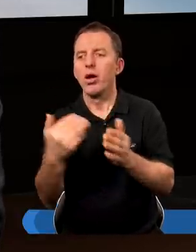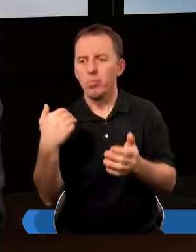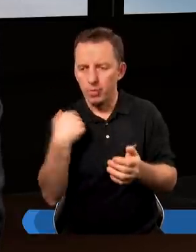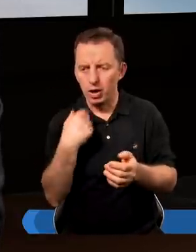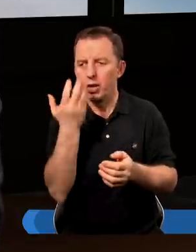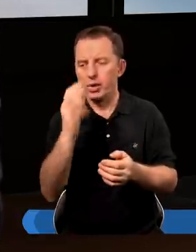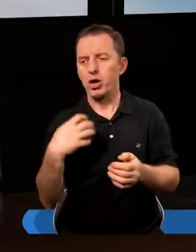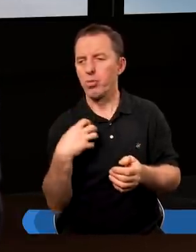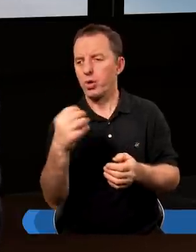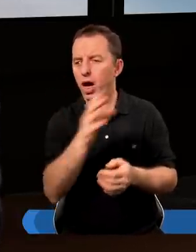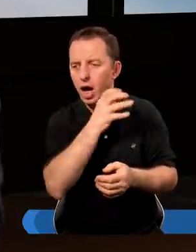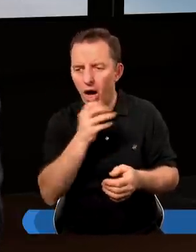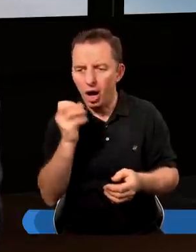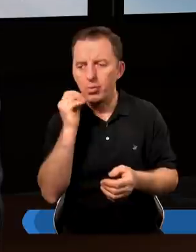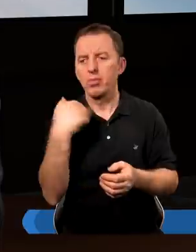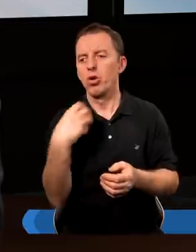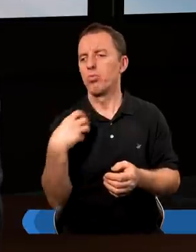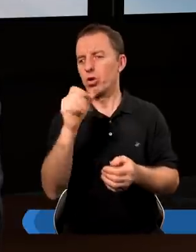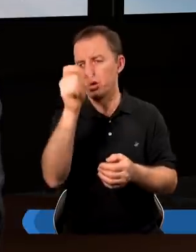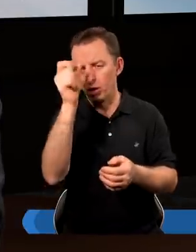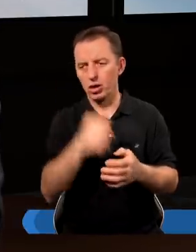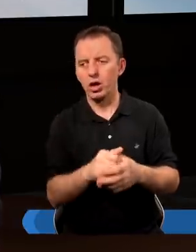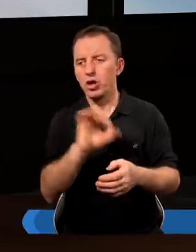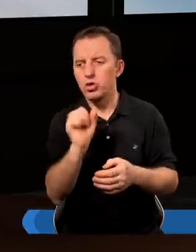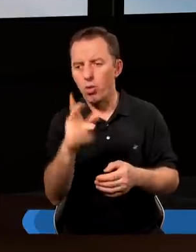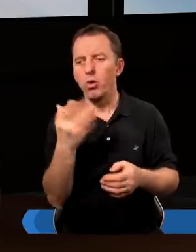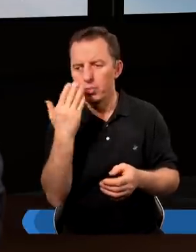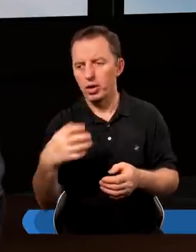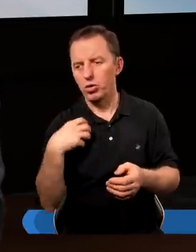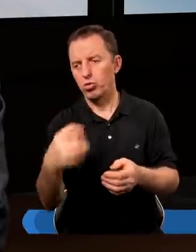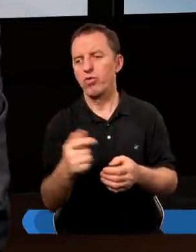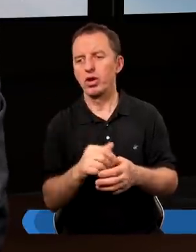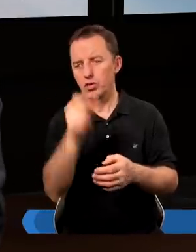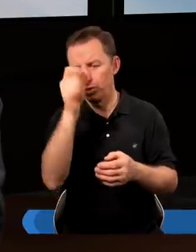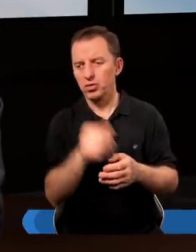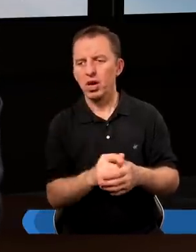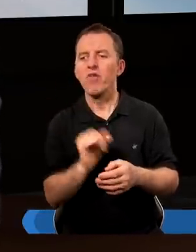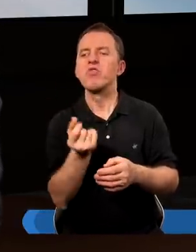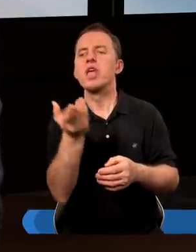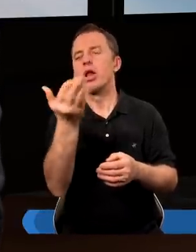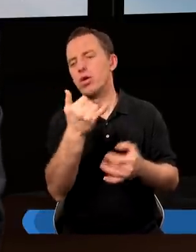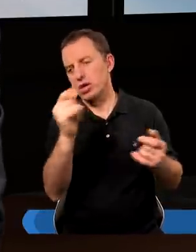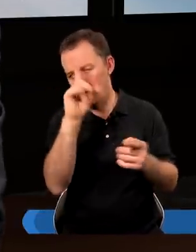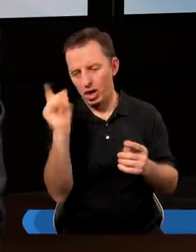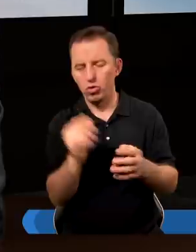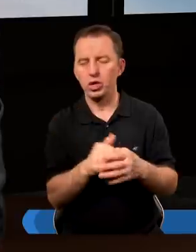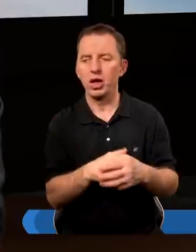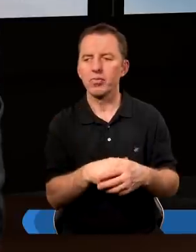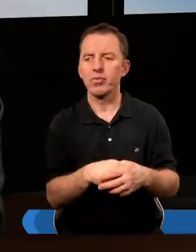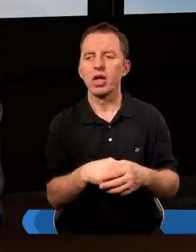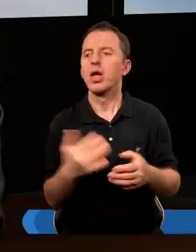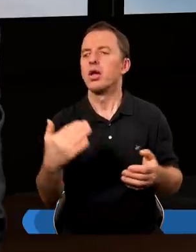byli jednocześnie bardzo bogaci. Abraham był bogatym człowiekiem i Job był bardzo bogatym człowiekiem. Jeszcze byśmy wielu znaleźli.